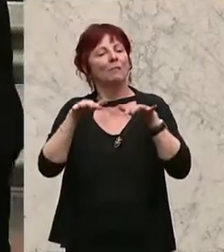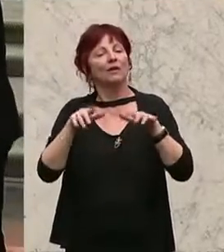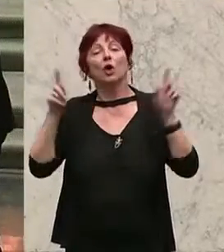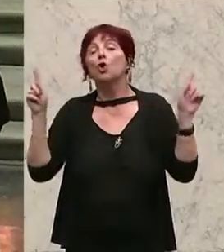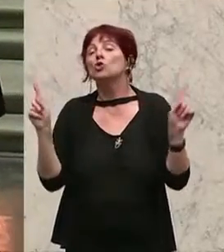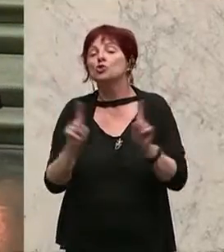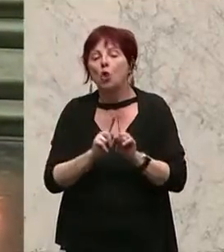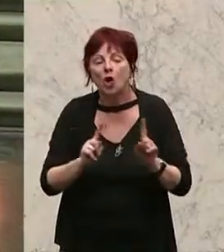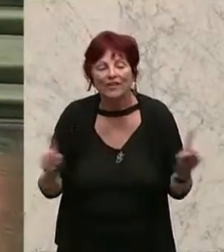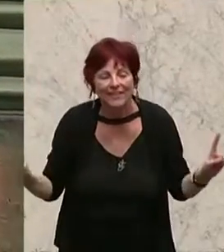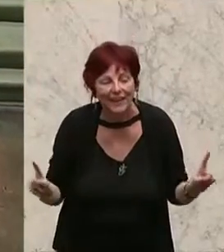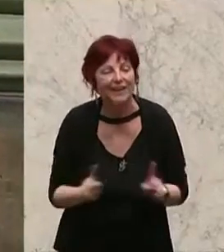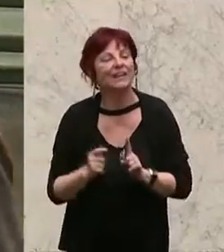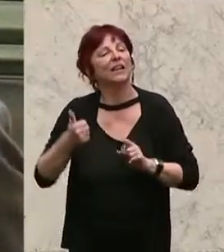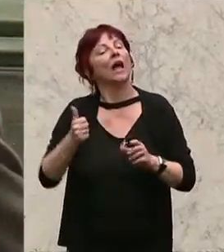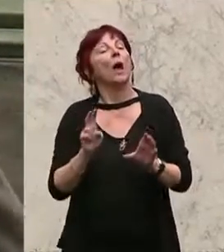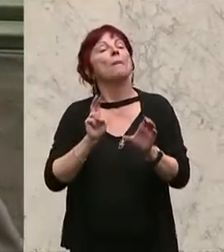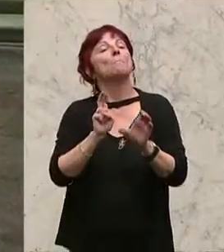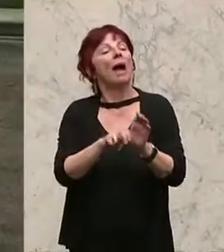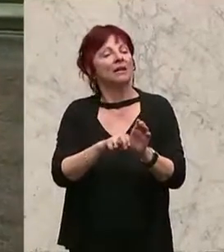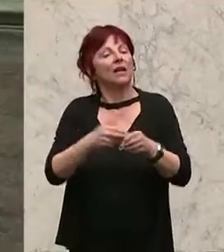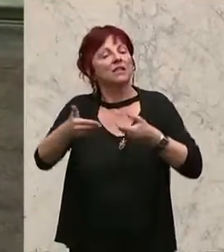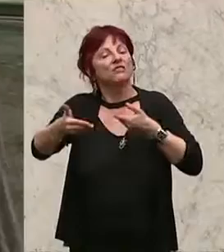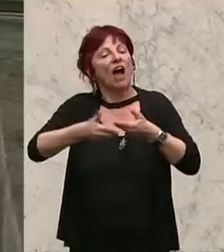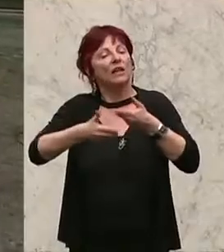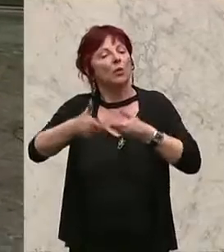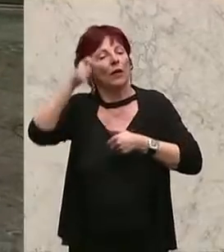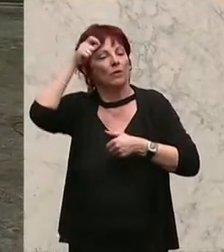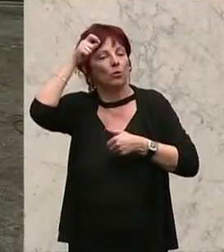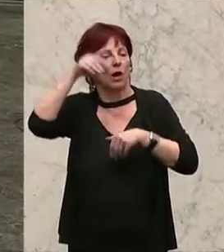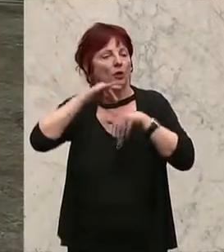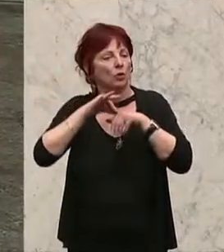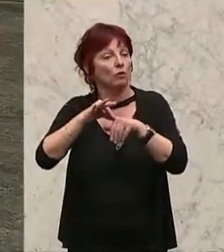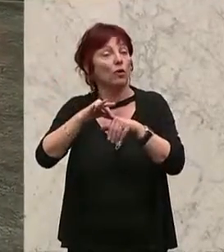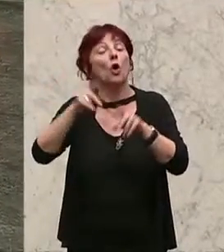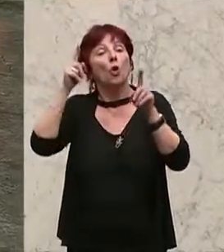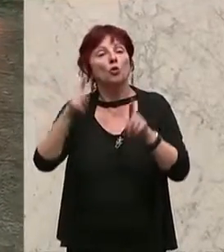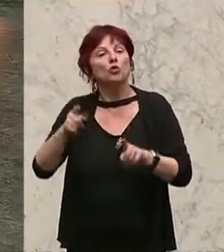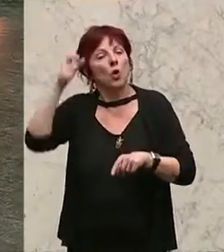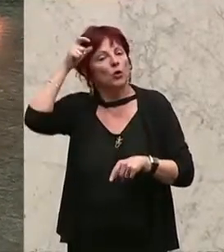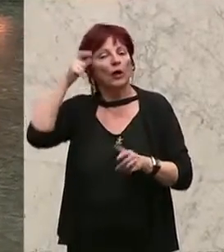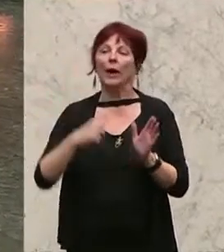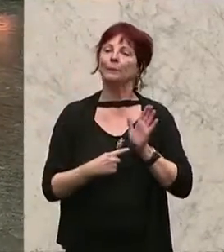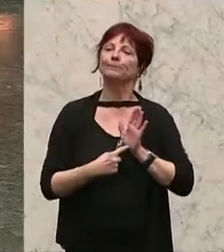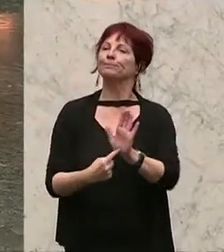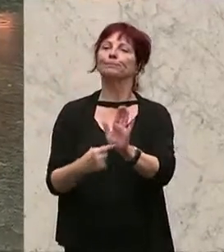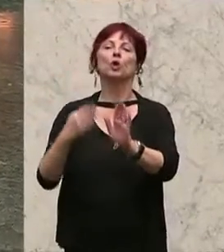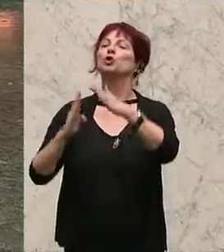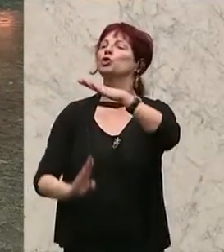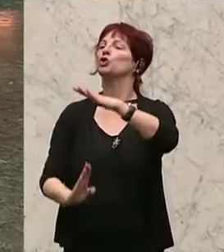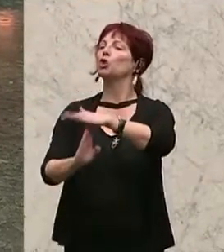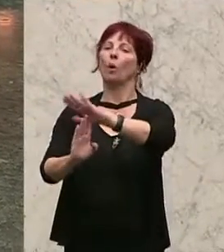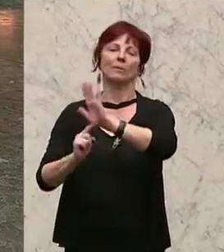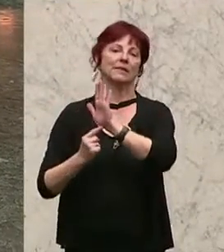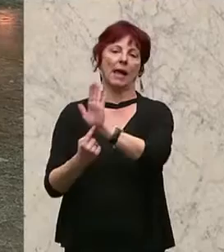Beitrittsverhandlungen mit der Türkei führt und auch ganz klar der Türkei gegenüber auftritt. Und da in diesem